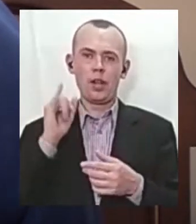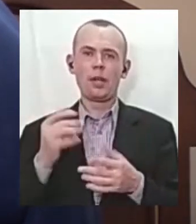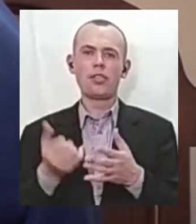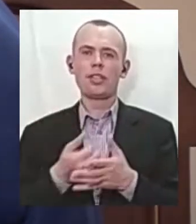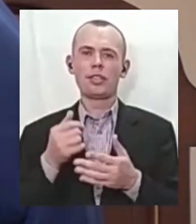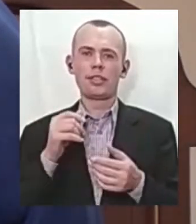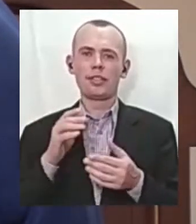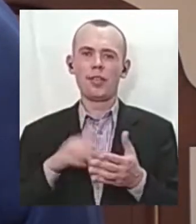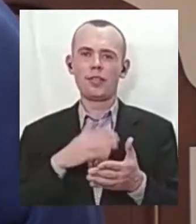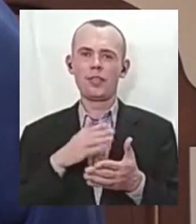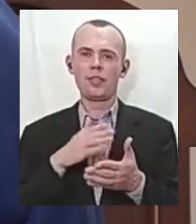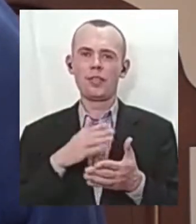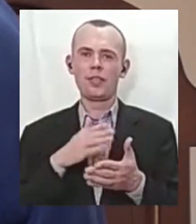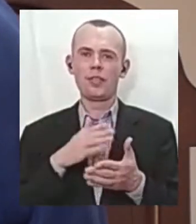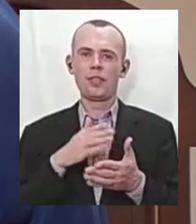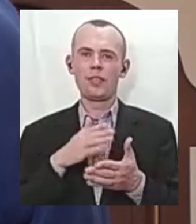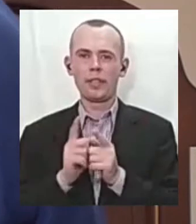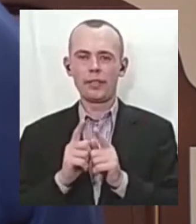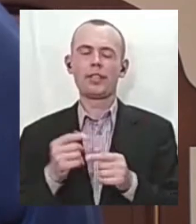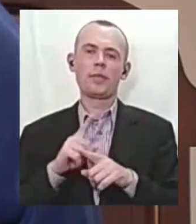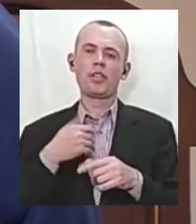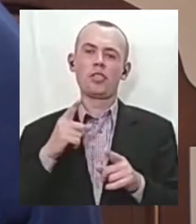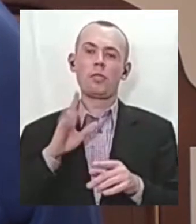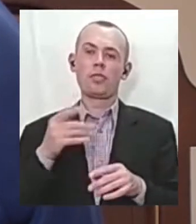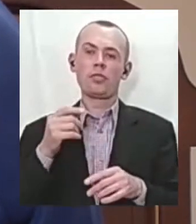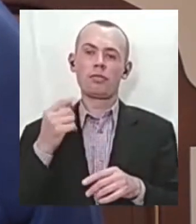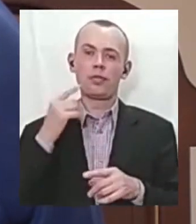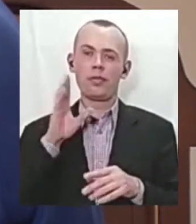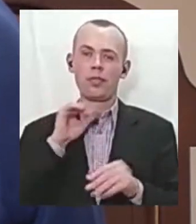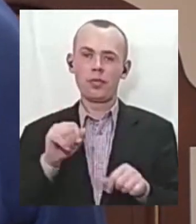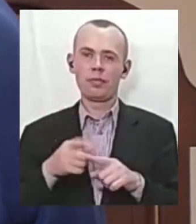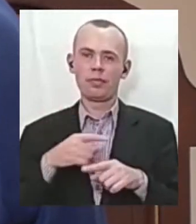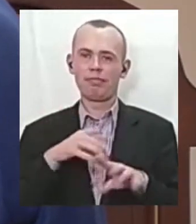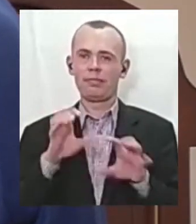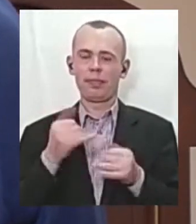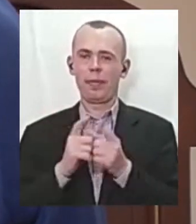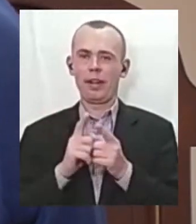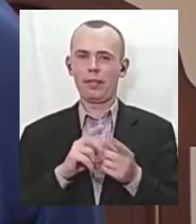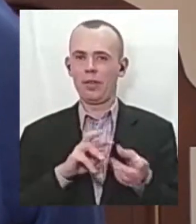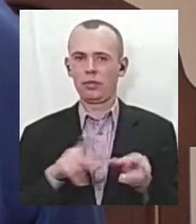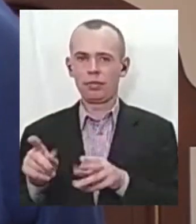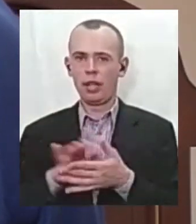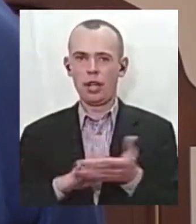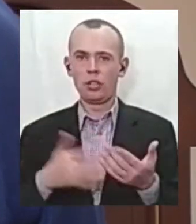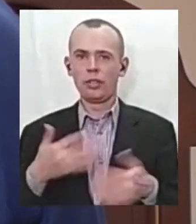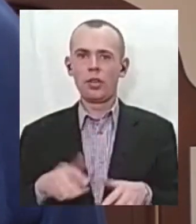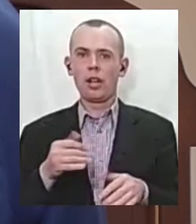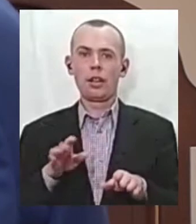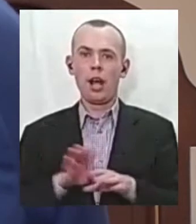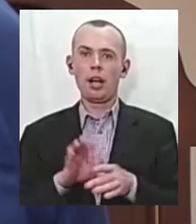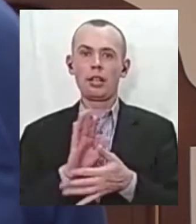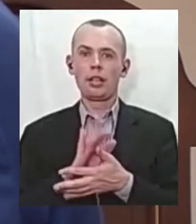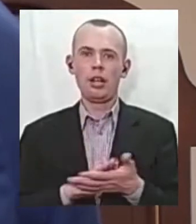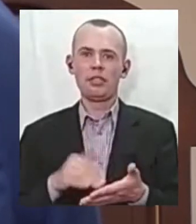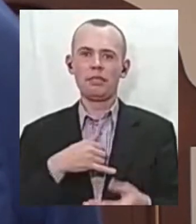інспекції ДБК Одеської області. А також в слідчому управлінні Головного управління національної поліції. Я це зрозумію. Що у вас є, що можливо використати?